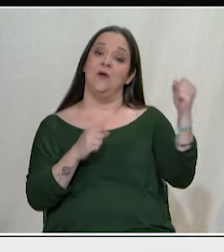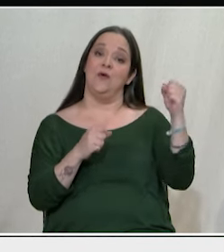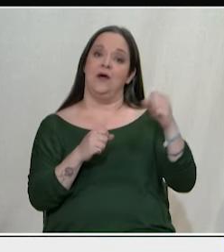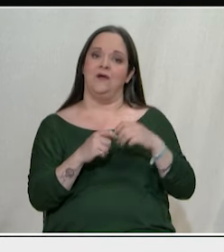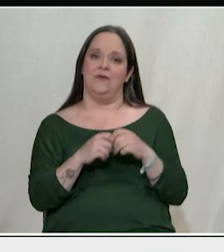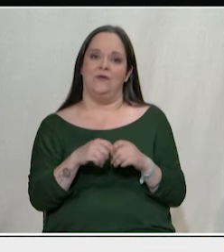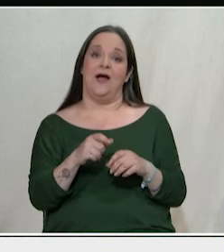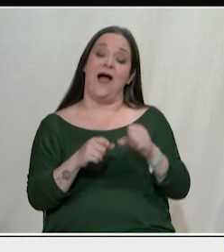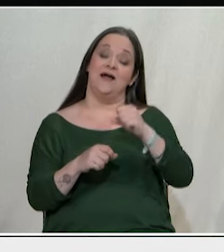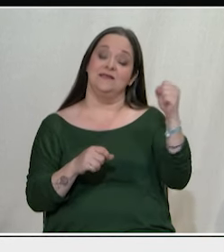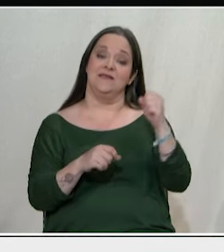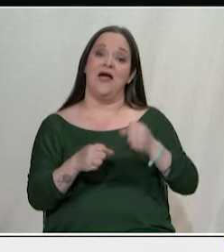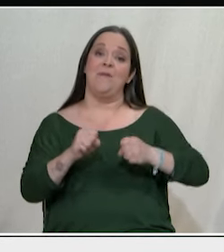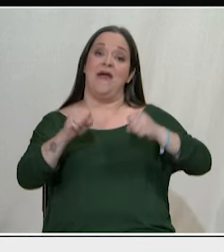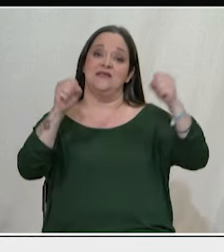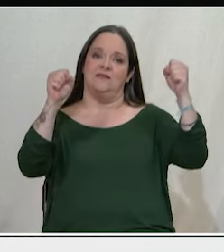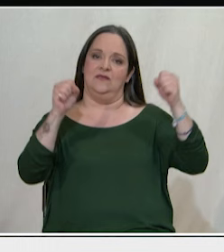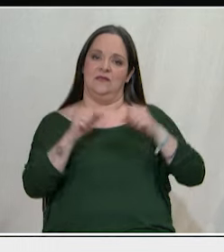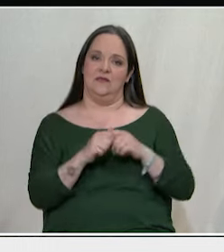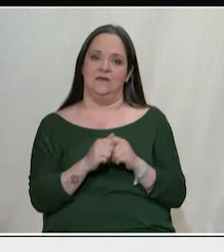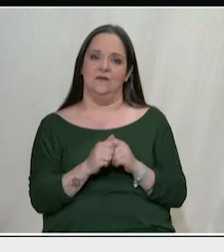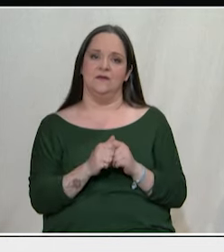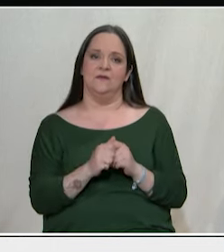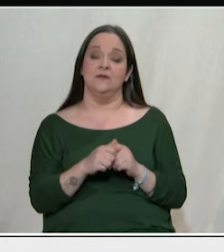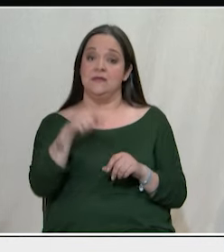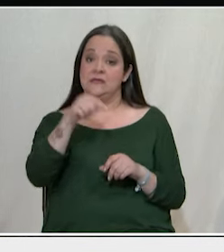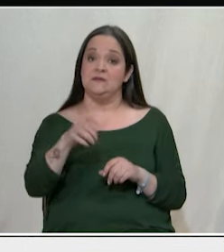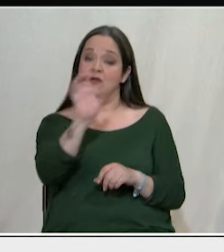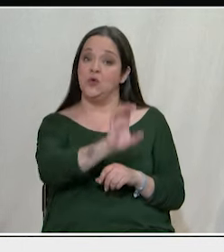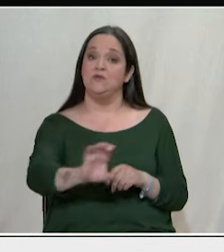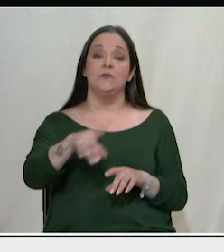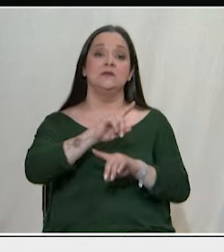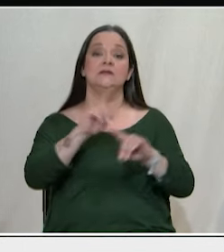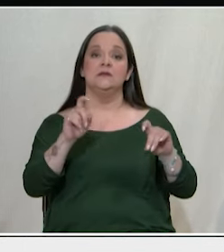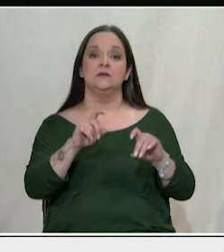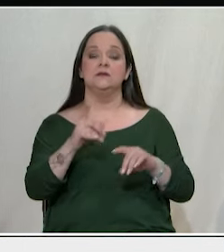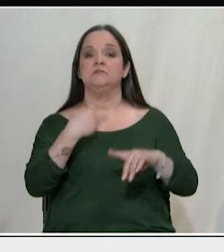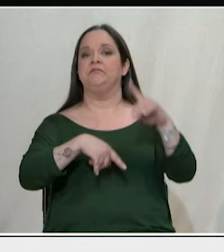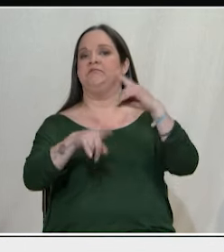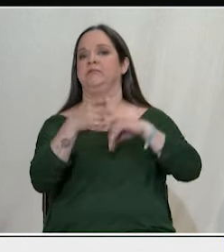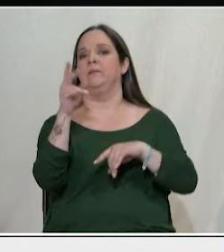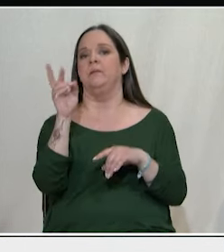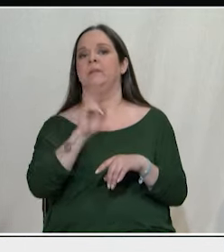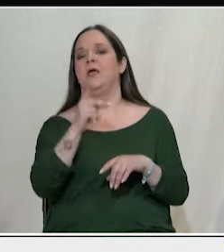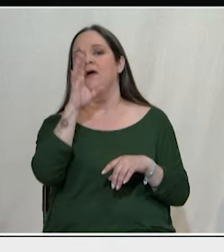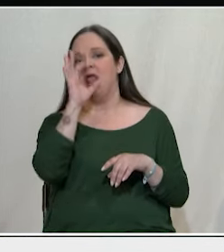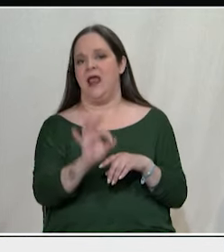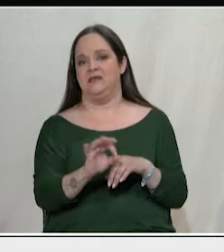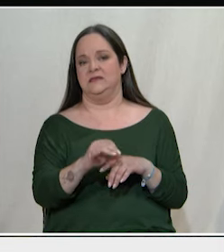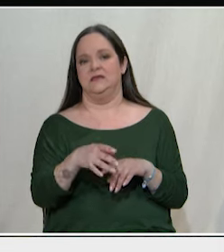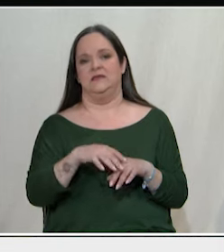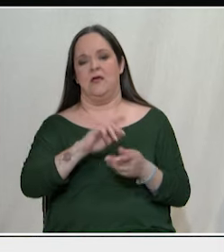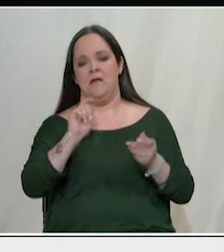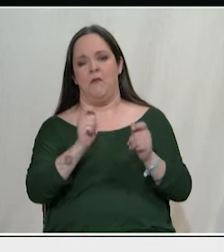μία αριστερά επαναστατική. Τι έχουμε σήμερα σε όλη την Ευρώπη. Οι δίθεν ρεαλιστικές και δίθεν ριζοσπαστικές λύσεις